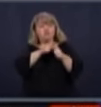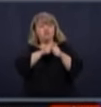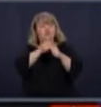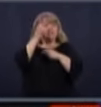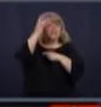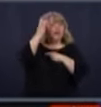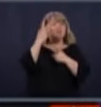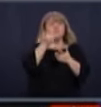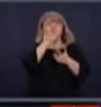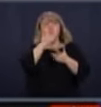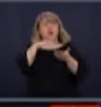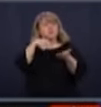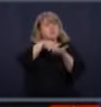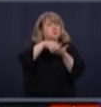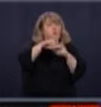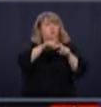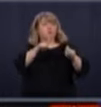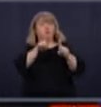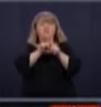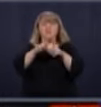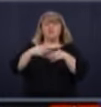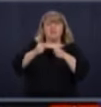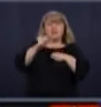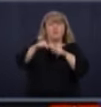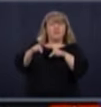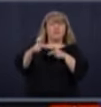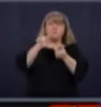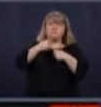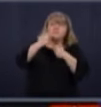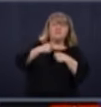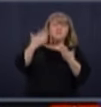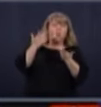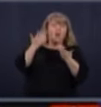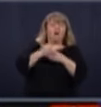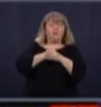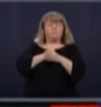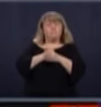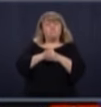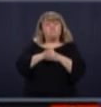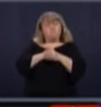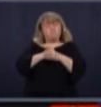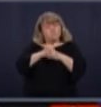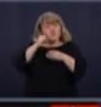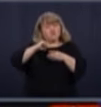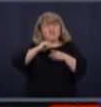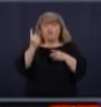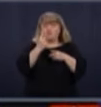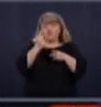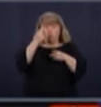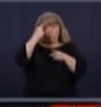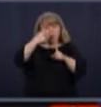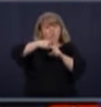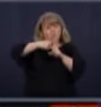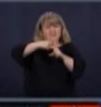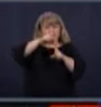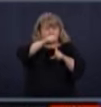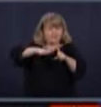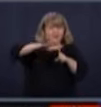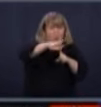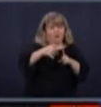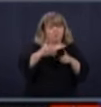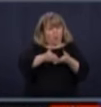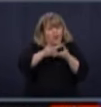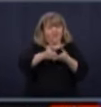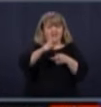j'essaie de le faire dans l'intérêt supérieur des Québécois. Mais c'est jamais tout noir ou tout blanc. Alors, je fais